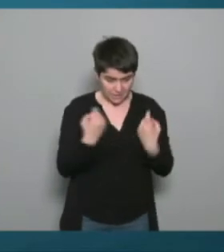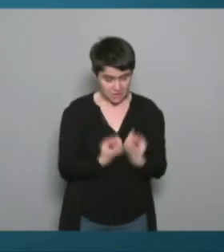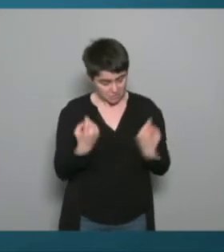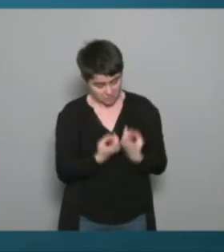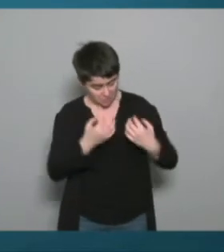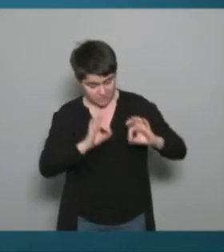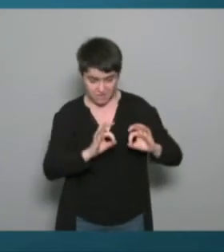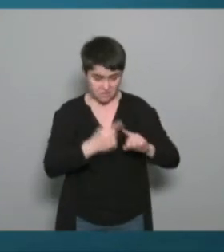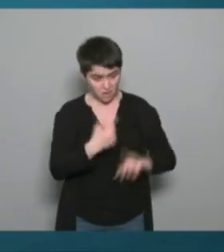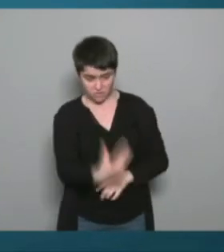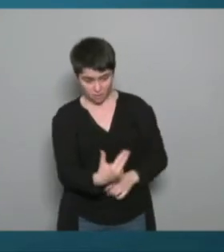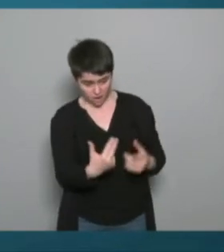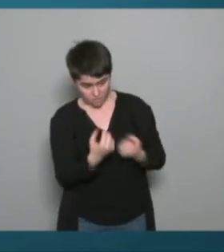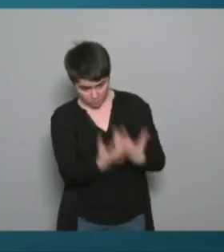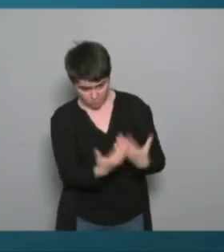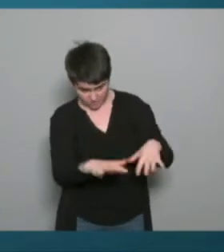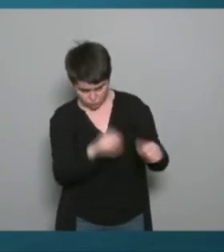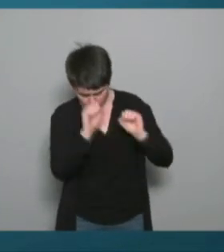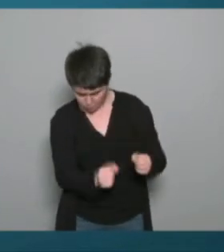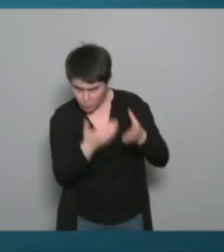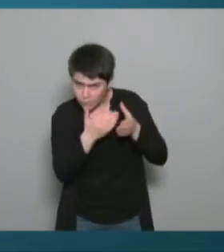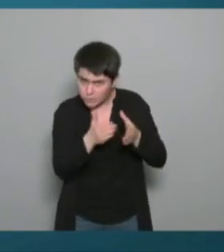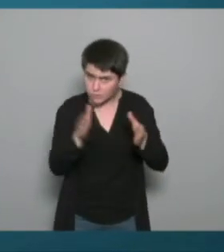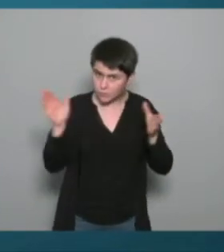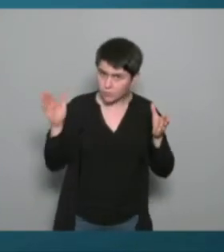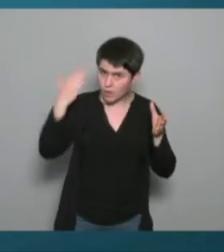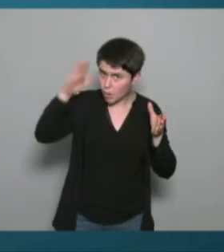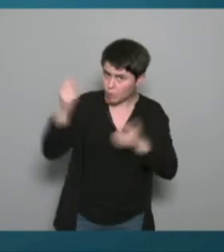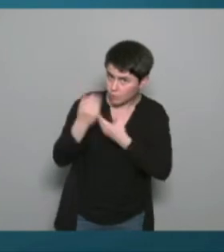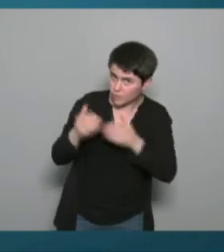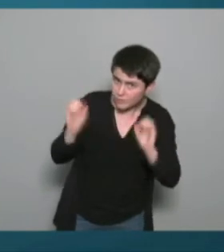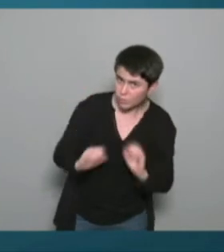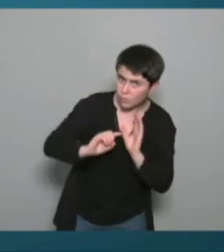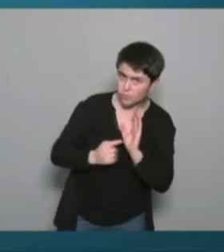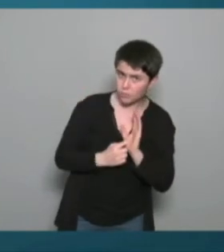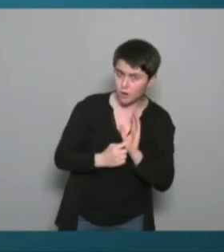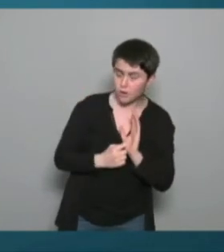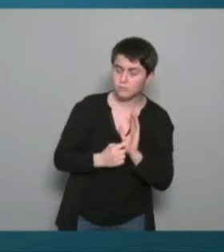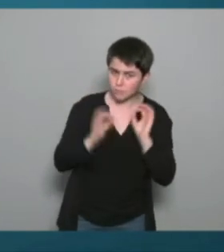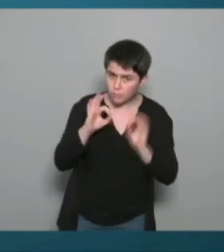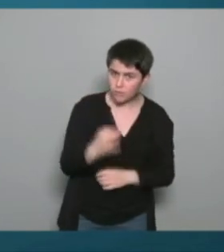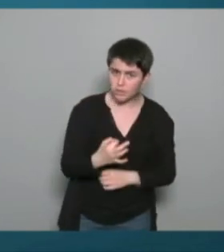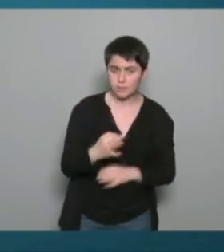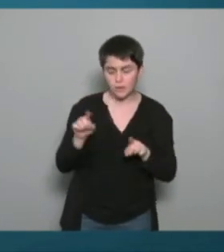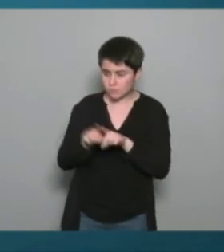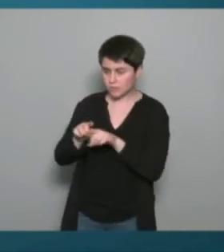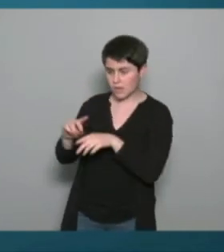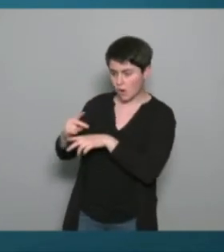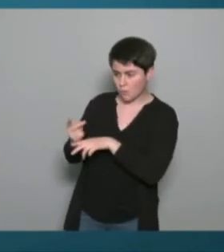aussi par rapport à l'outil que nous nous pouvons apporter pour les autres disciplines